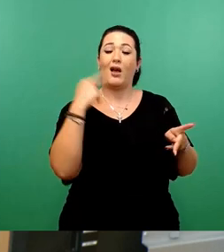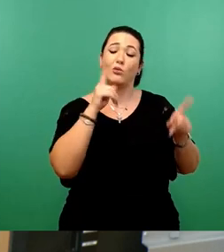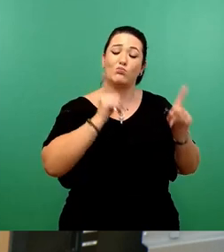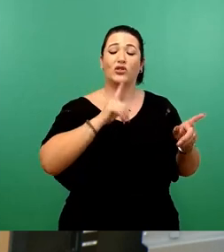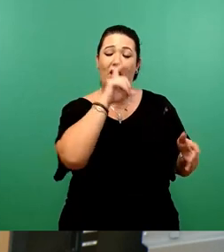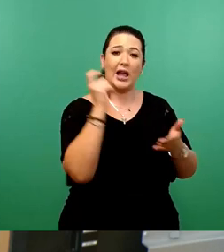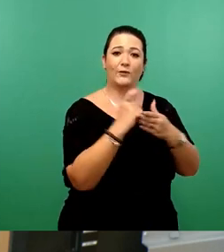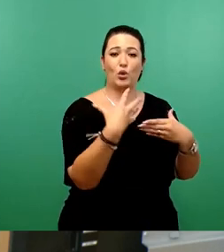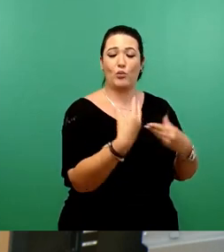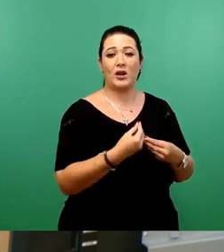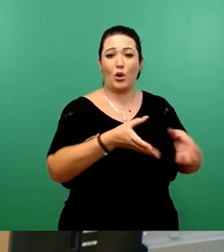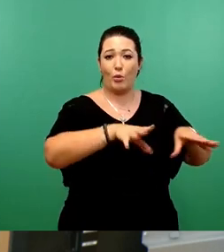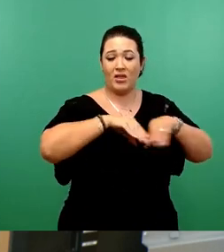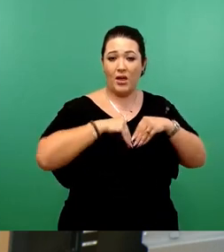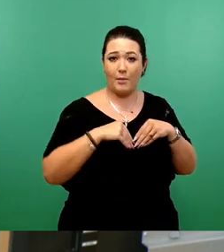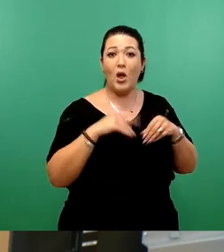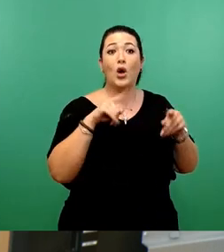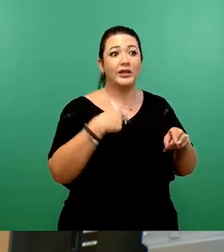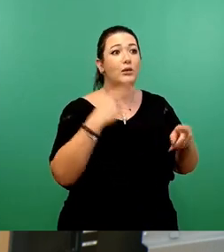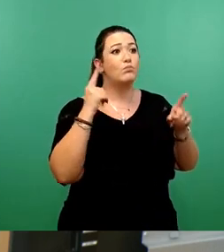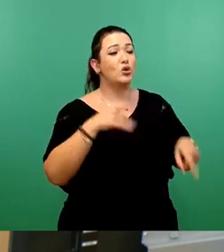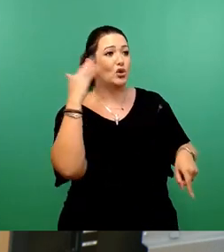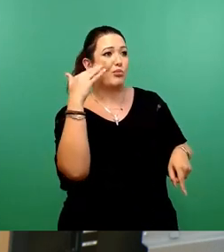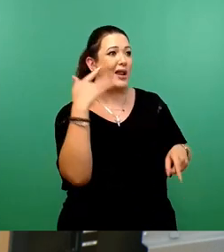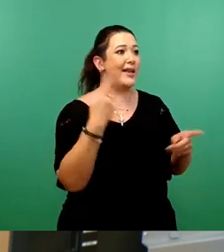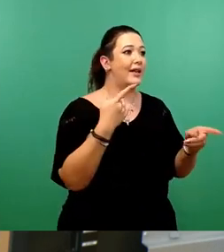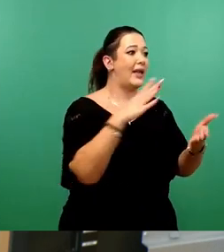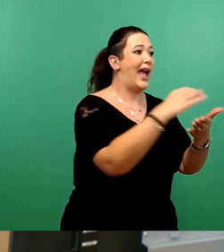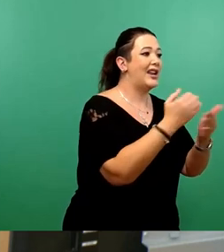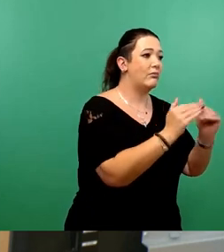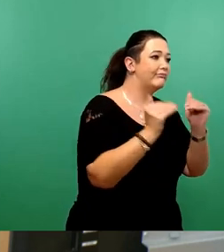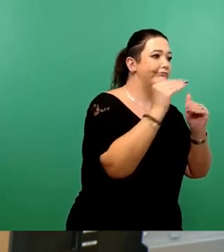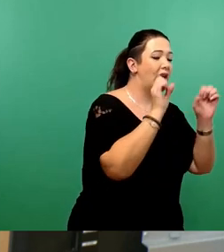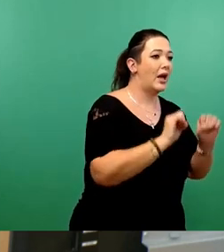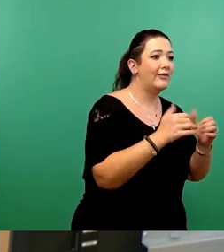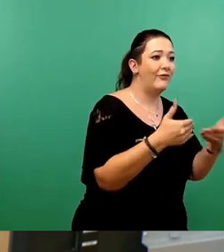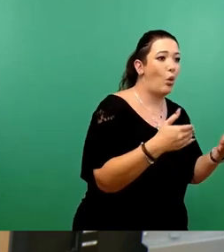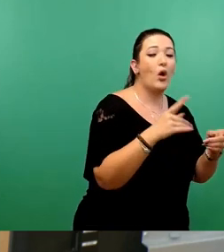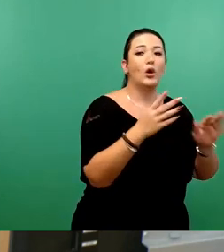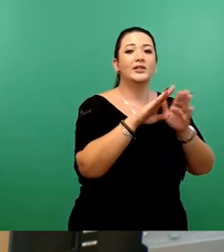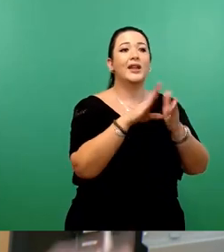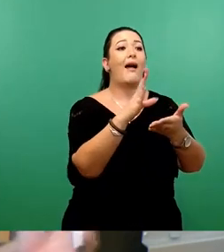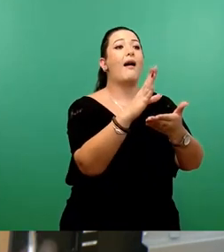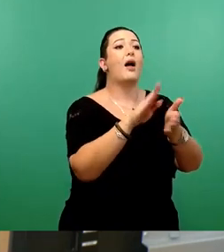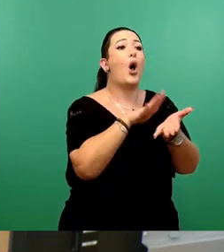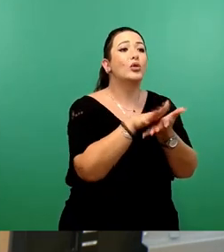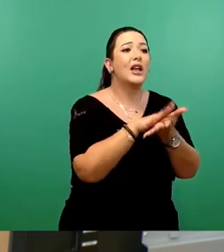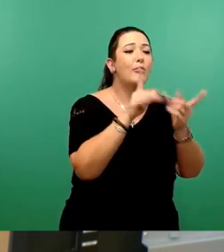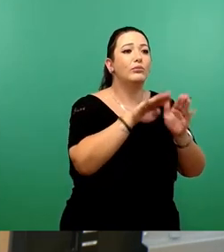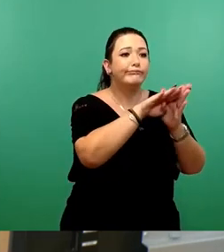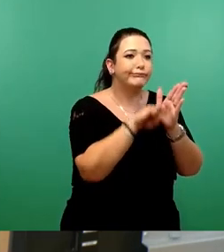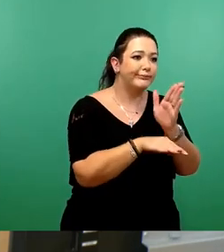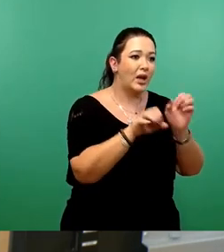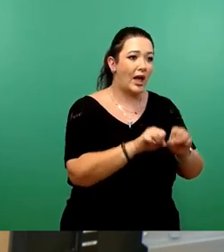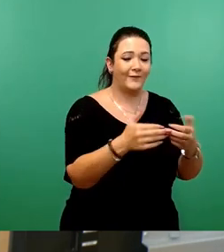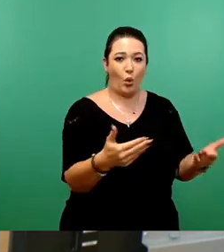und gucken, wo können wir die Einnahmen erhöhen oder wo können wir die Ausgaben runterbringen. Aber wir können uns hier 37